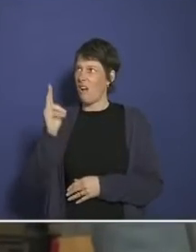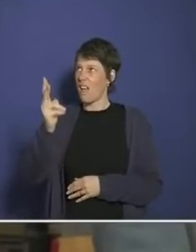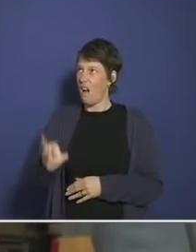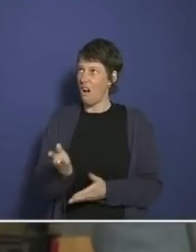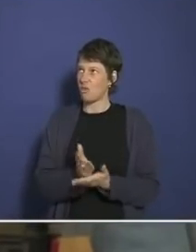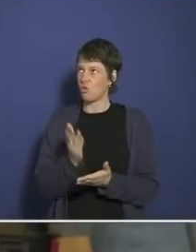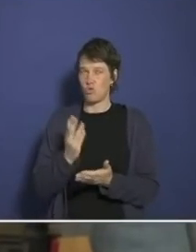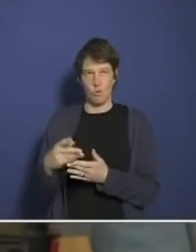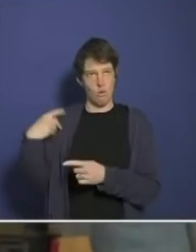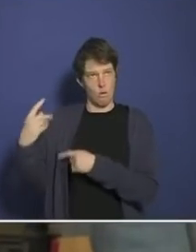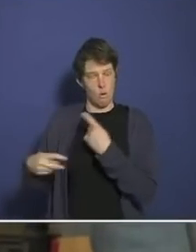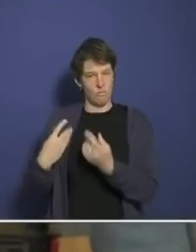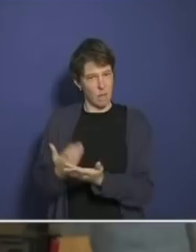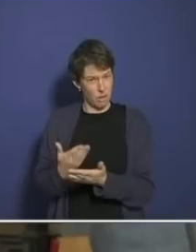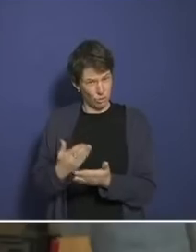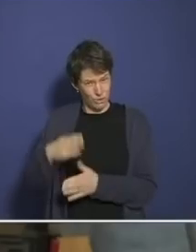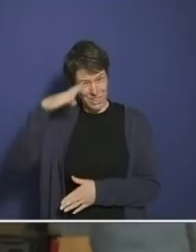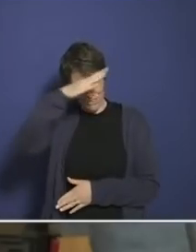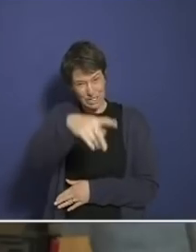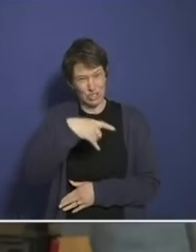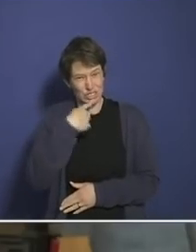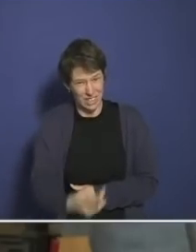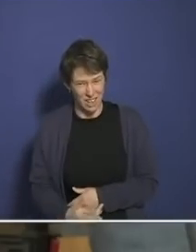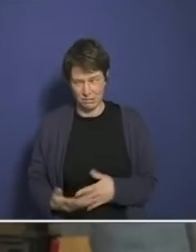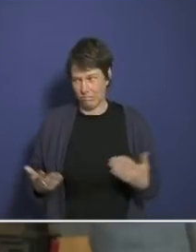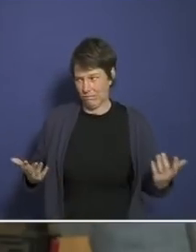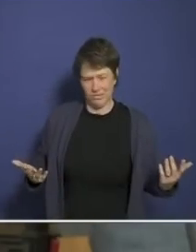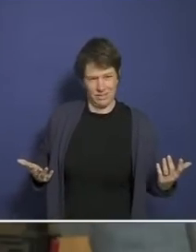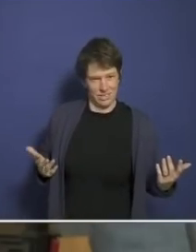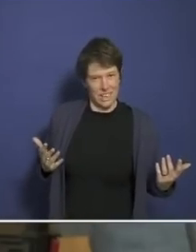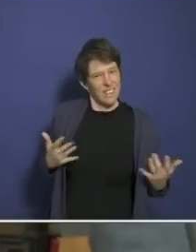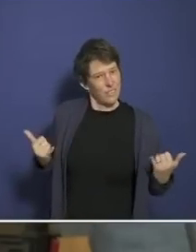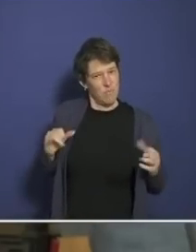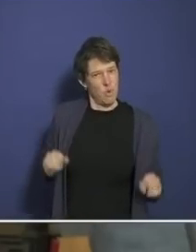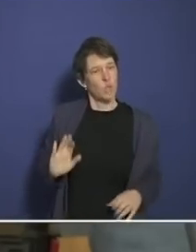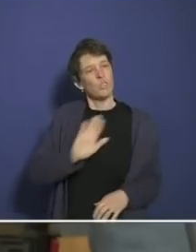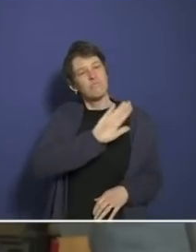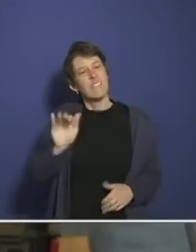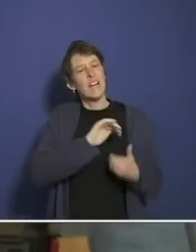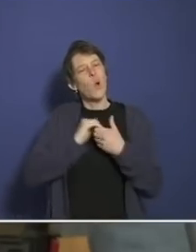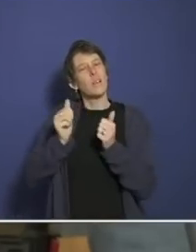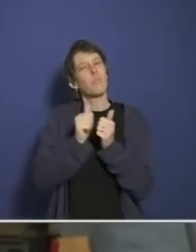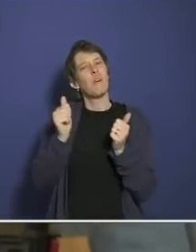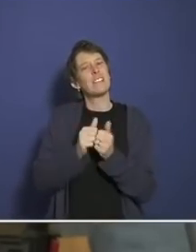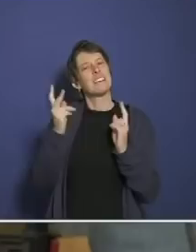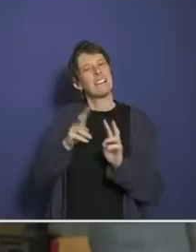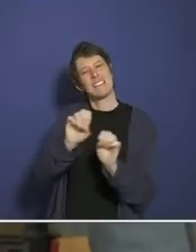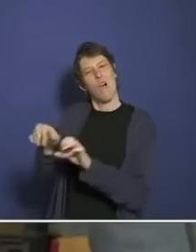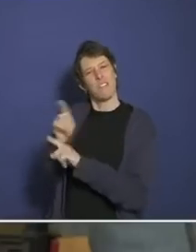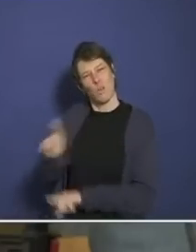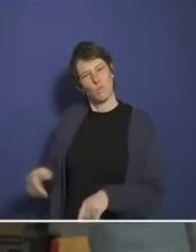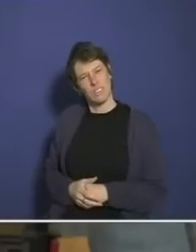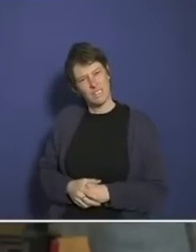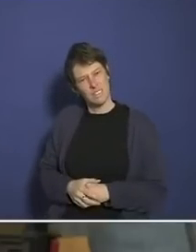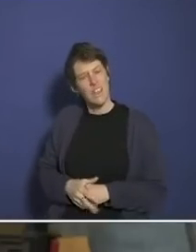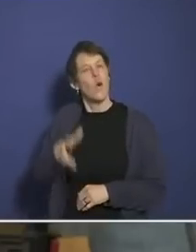so ein Unsinn gesagt wird? Und warum klären Sie Ihre eigenen Koalitionspartner nicht auf, Herr Lauterbach? Und